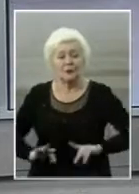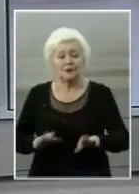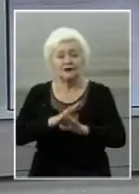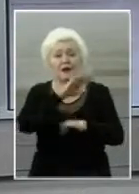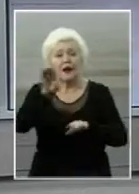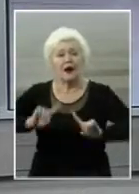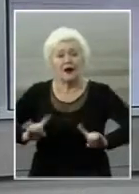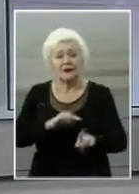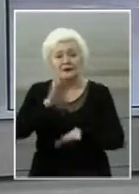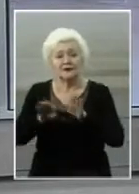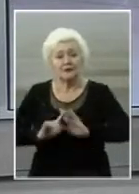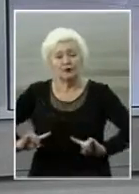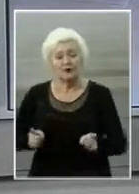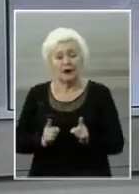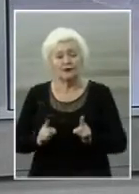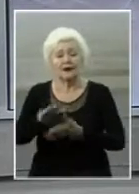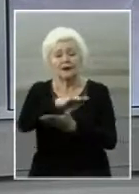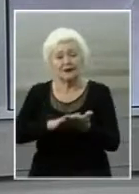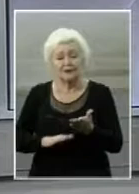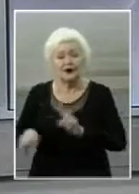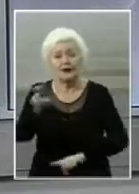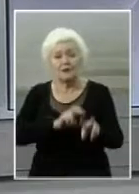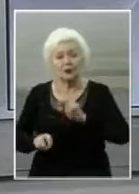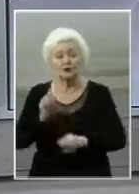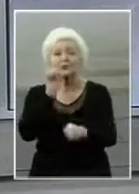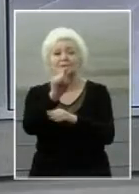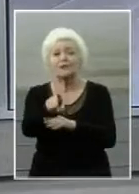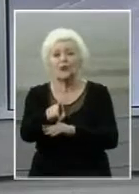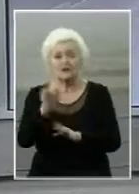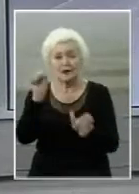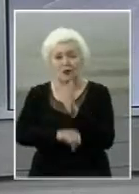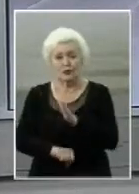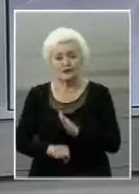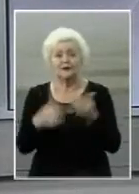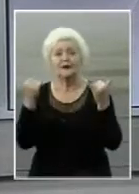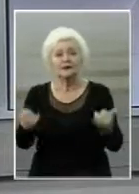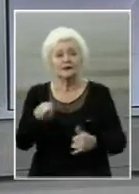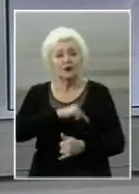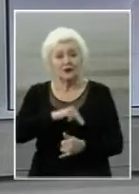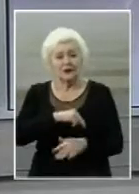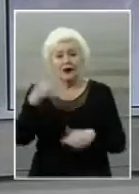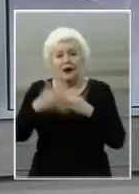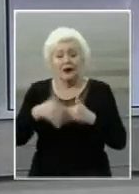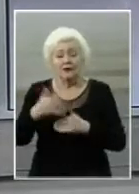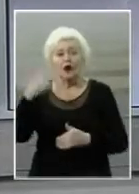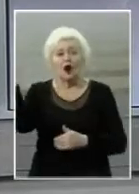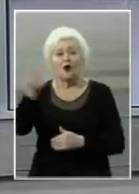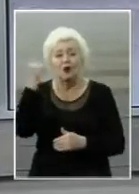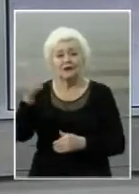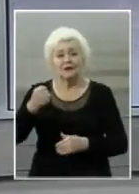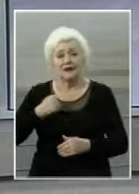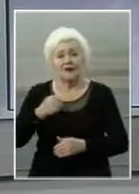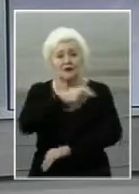тримання під вартою. Наразі триває пошук замовників убивства. Сьогодні працівників Херсонського обласного